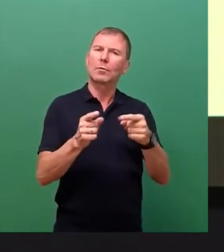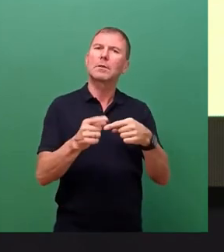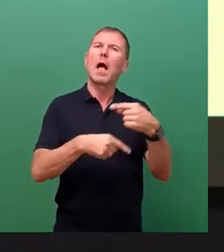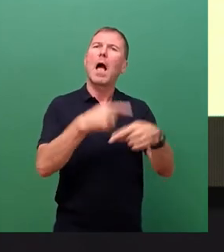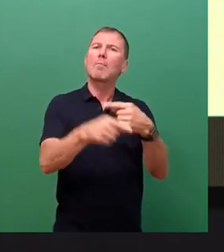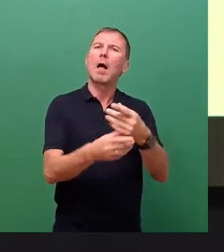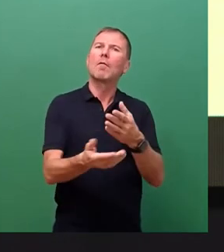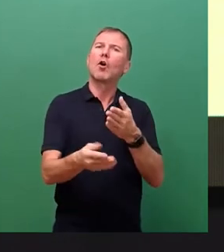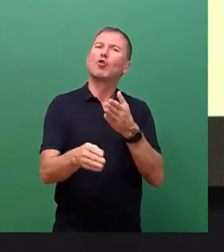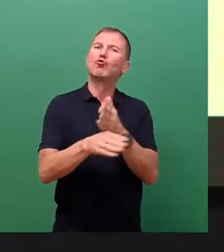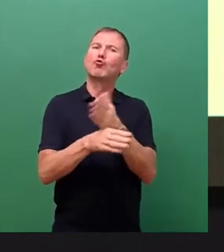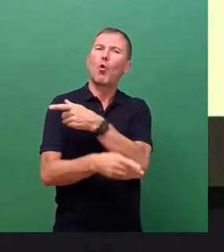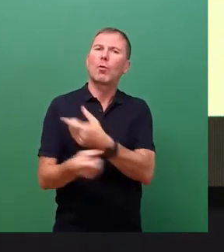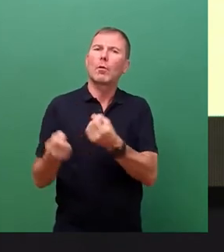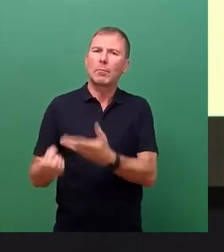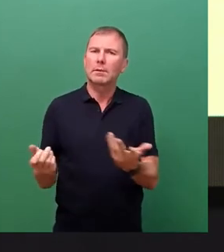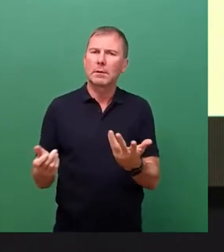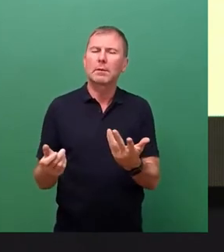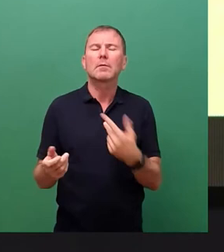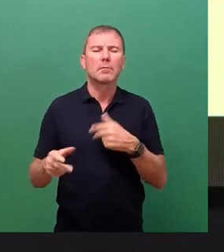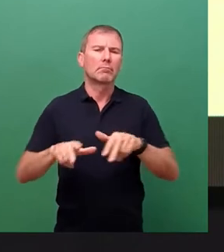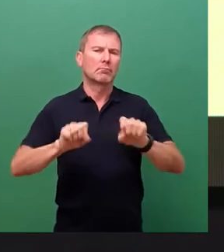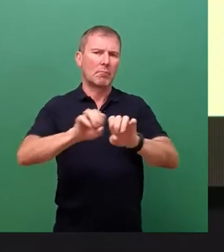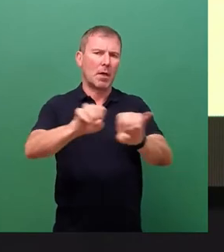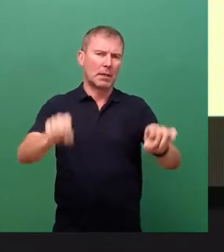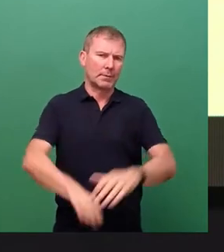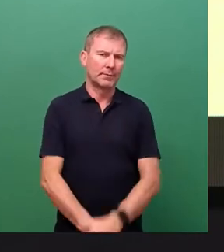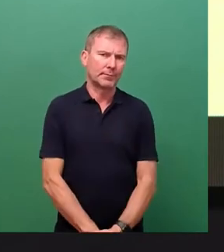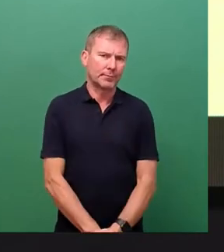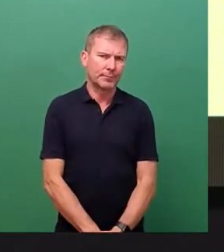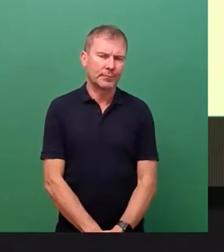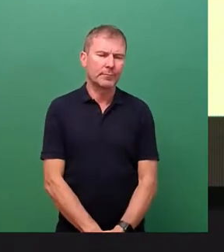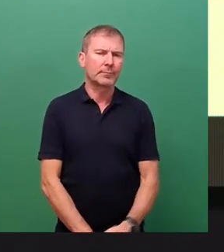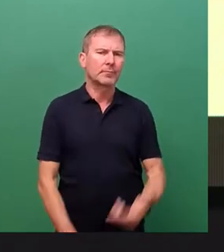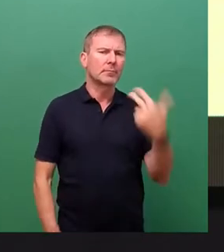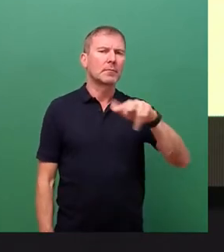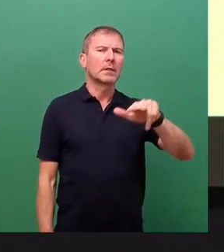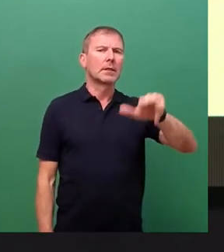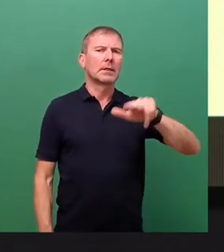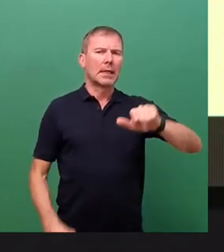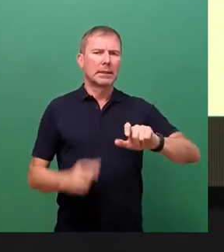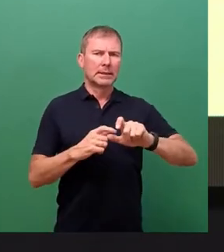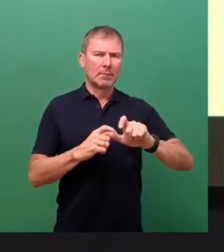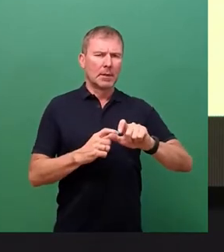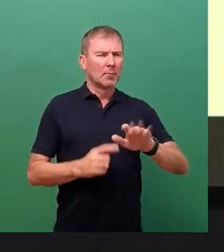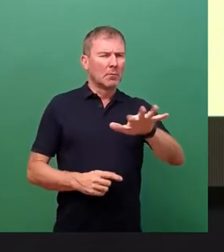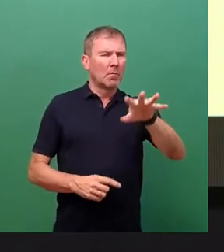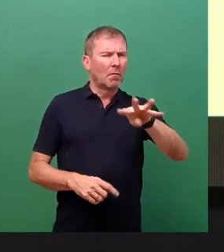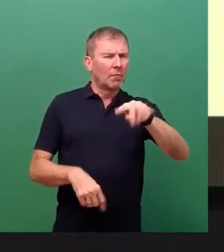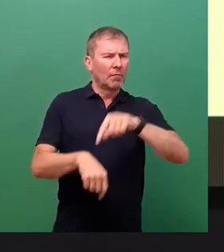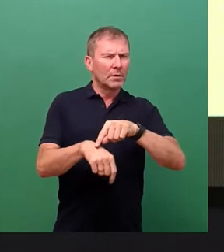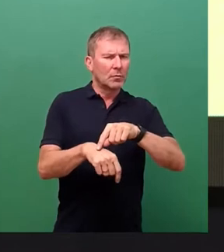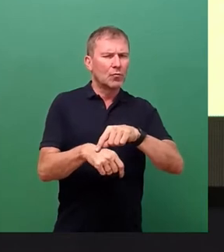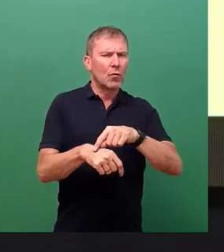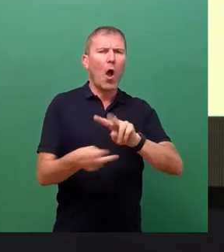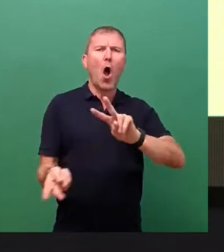erläutern und das Ereignis einordnen. Am 13. September kam es gegen 14 Uhr im Umspannwerk